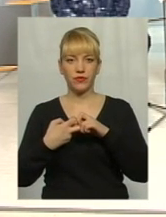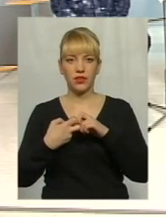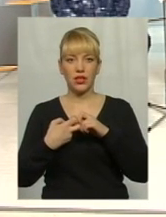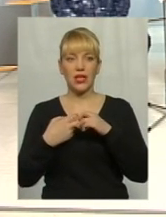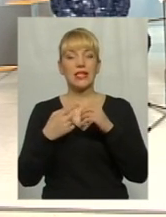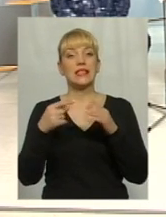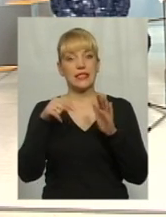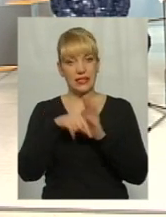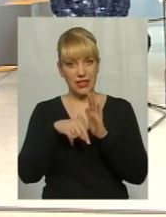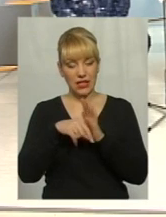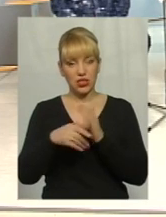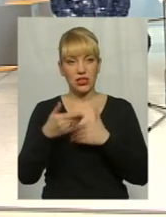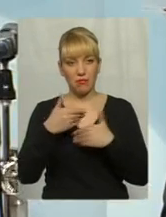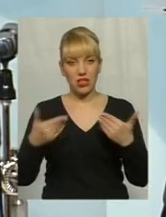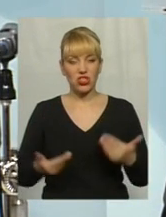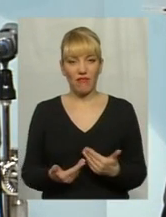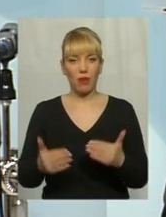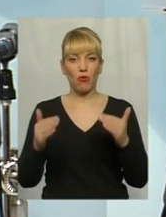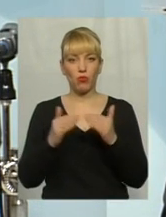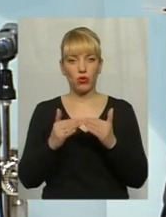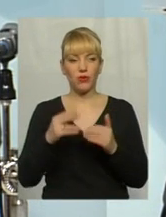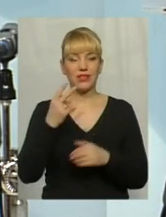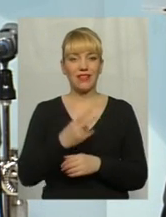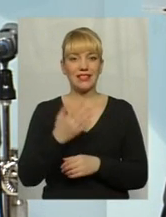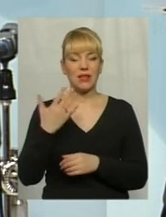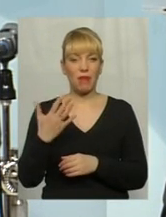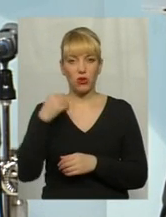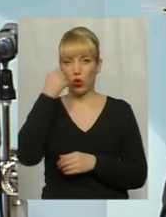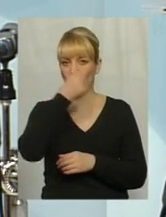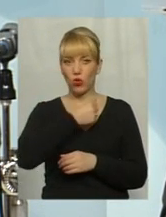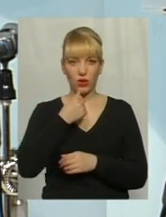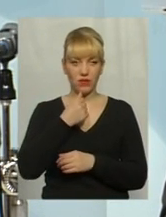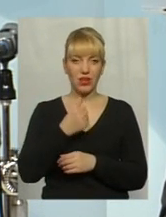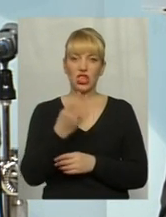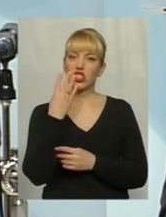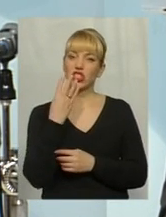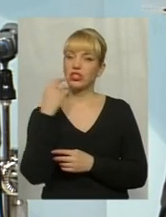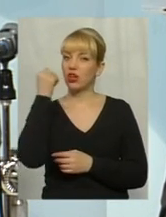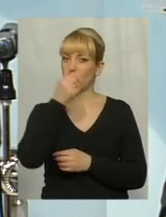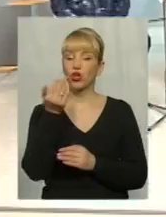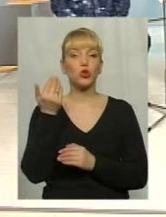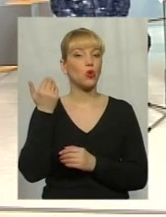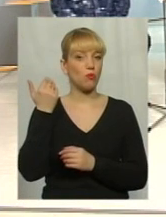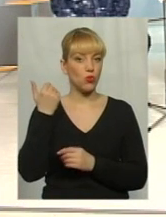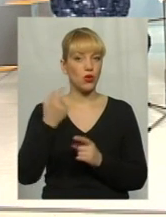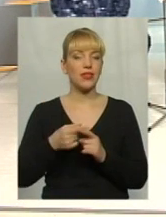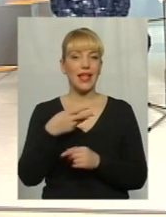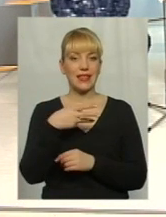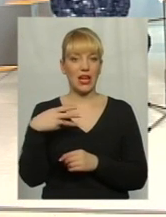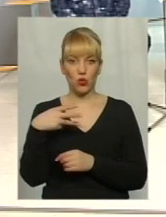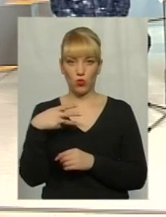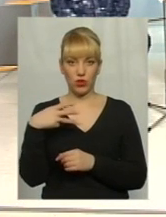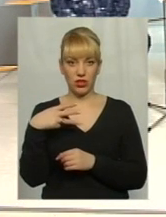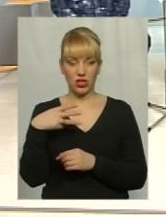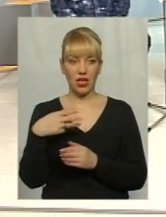Значить, ми живемо в будинку 25 років. Чотири роки тому на третьому етажі